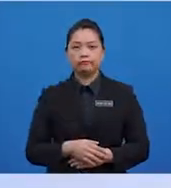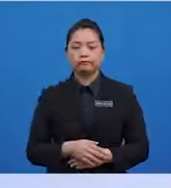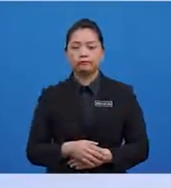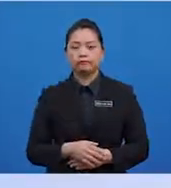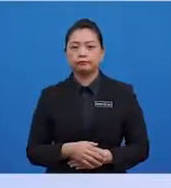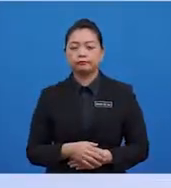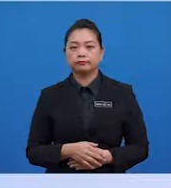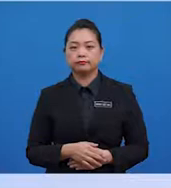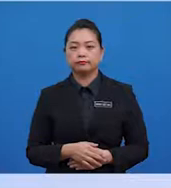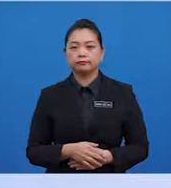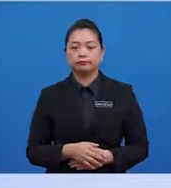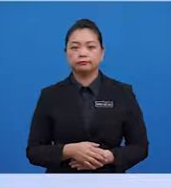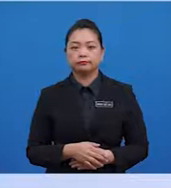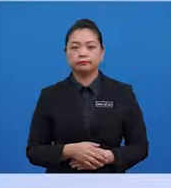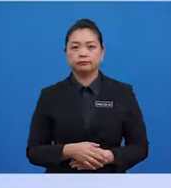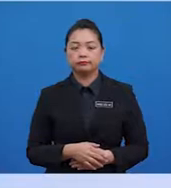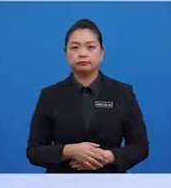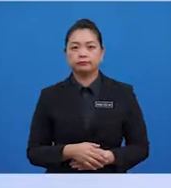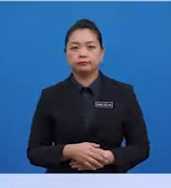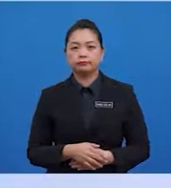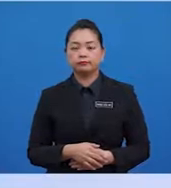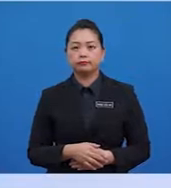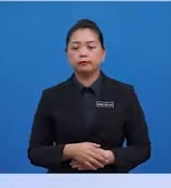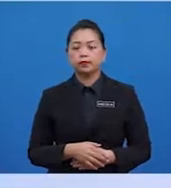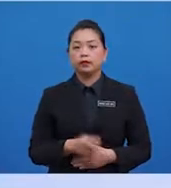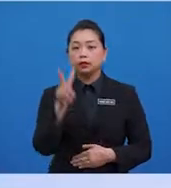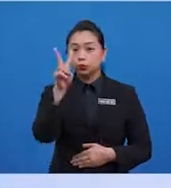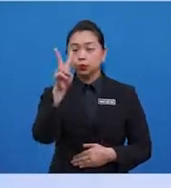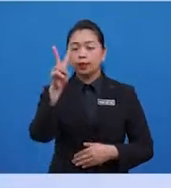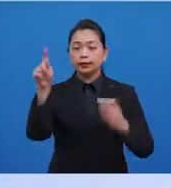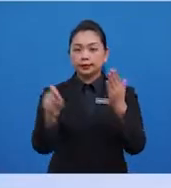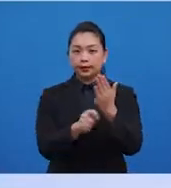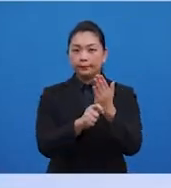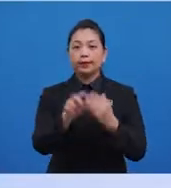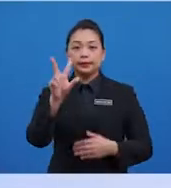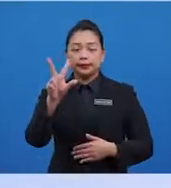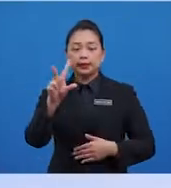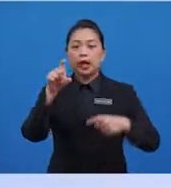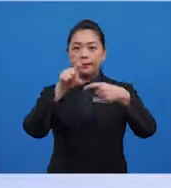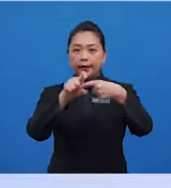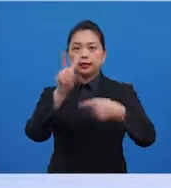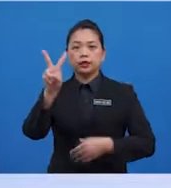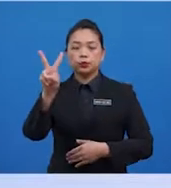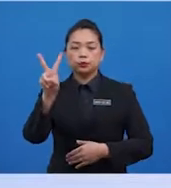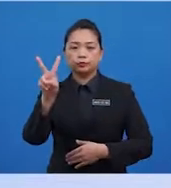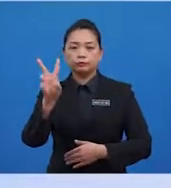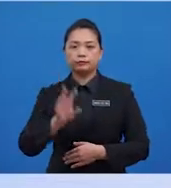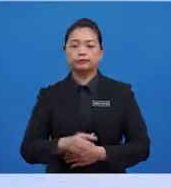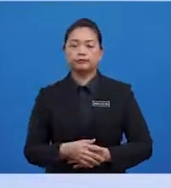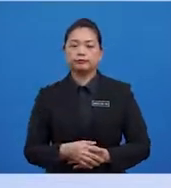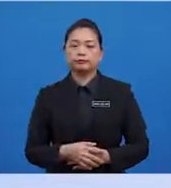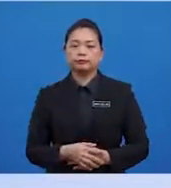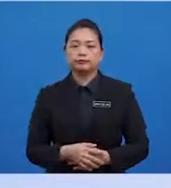min boleh ditentukan dengan membahagikan hasil tambah nilai 2 dan nilai 3 dengan 2.